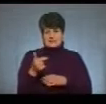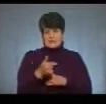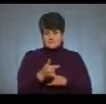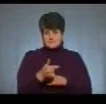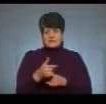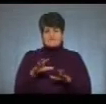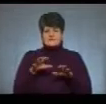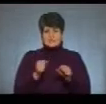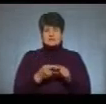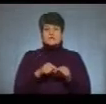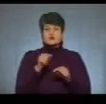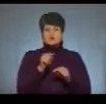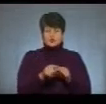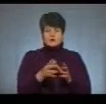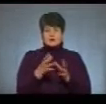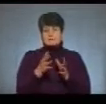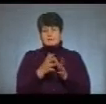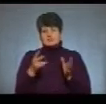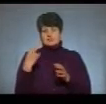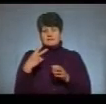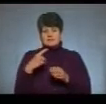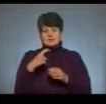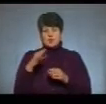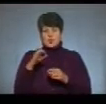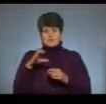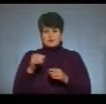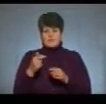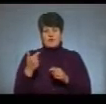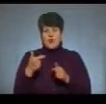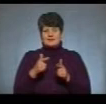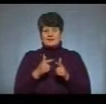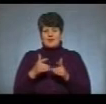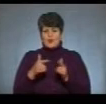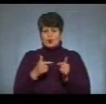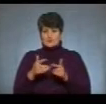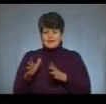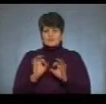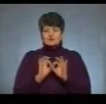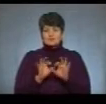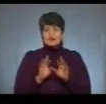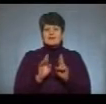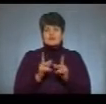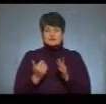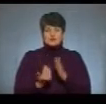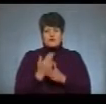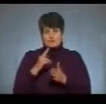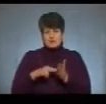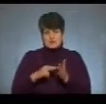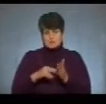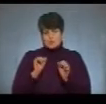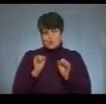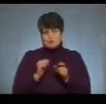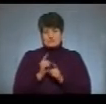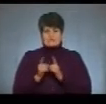Власник цього та ще більш як 20 хостелів і готелів в Одесі Артур Лупашко розповідає, як із новим податком можуть